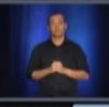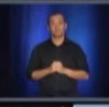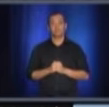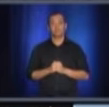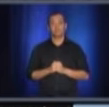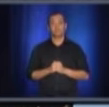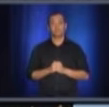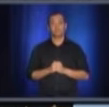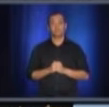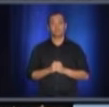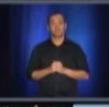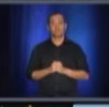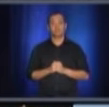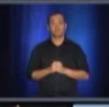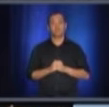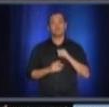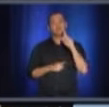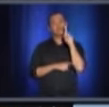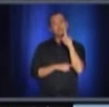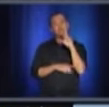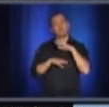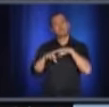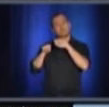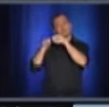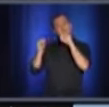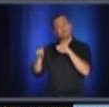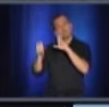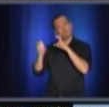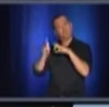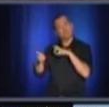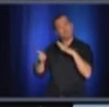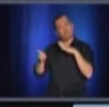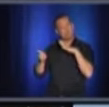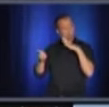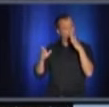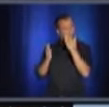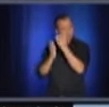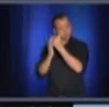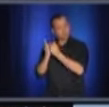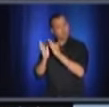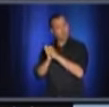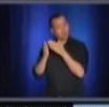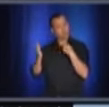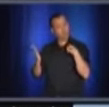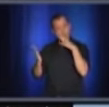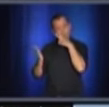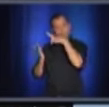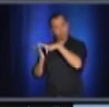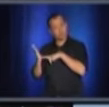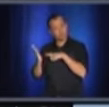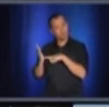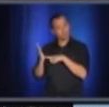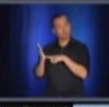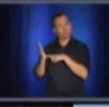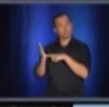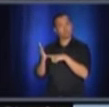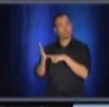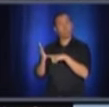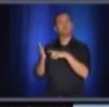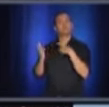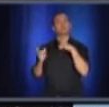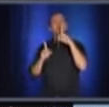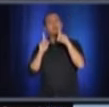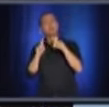des systèmes informatiques, parce qu'il eu quelques articles là-dessus, puis je pense que c'est normal que les gens posent les questions, je vous